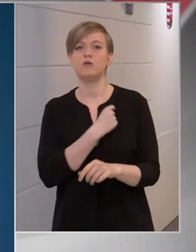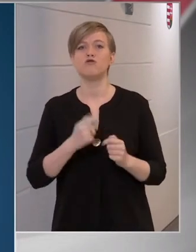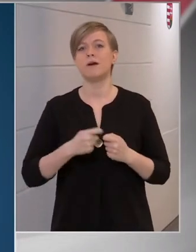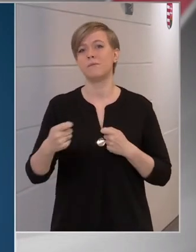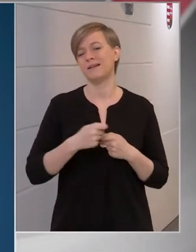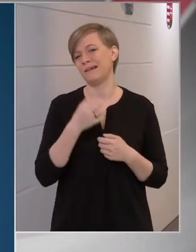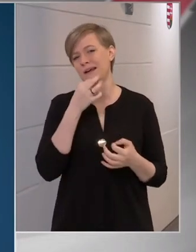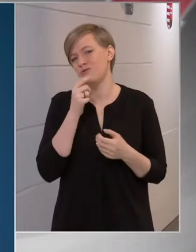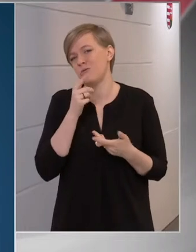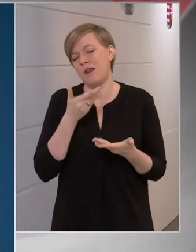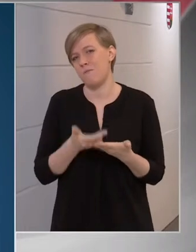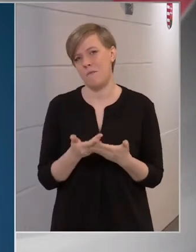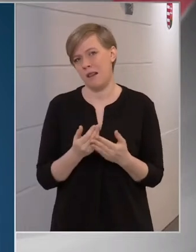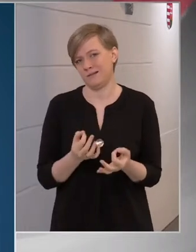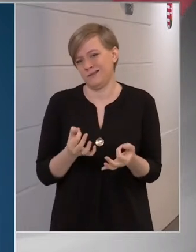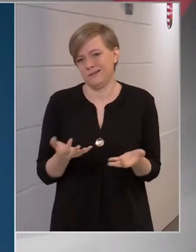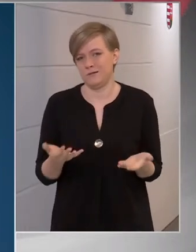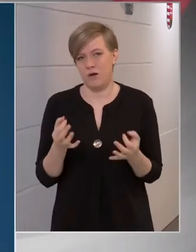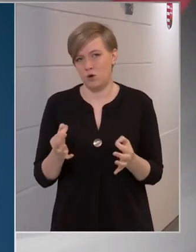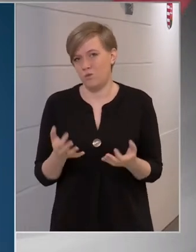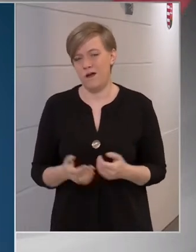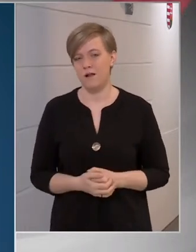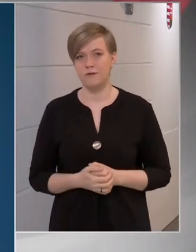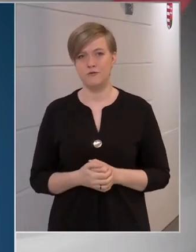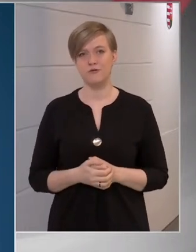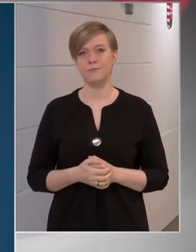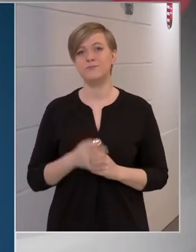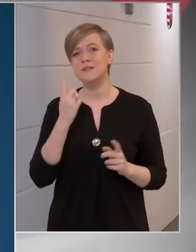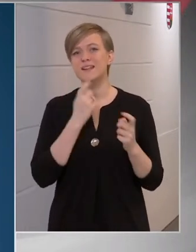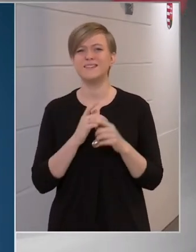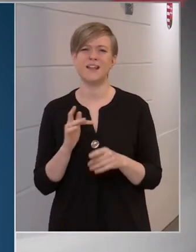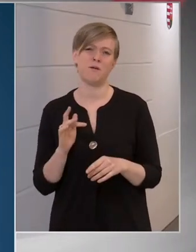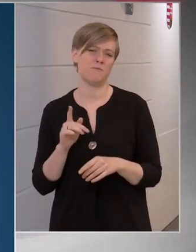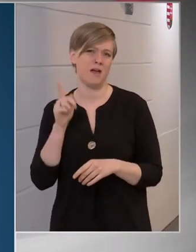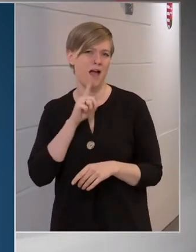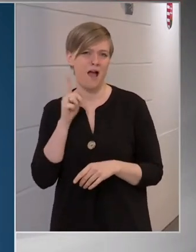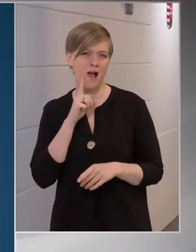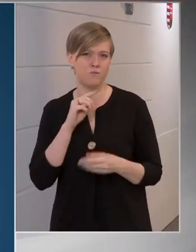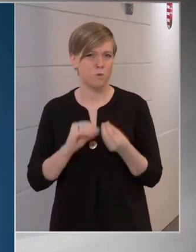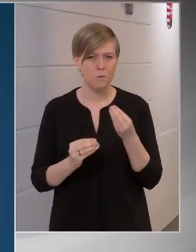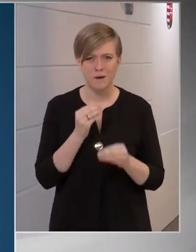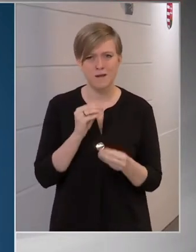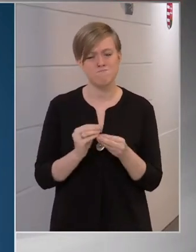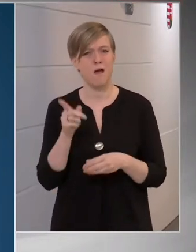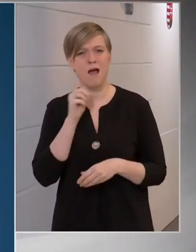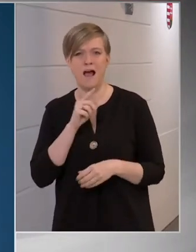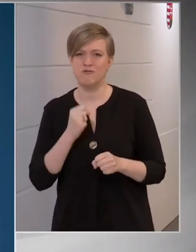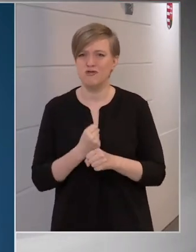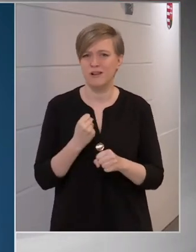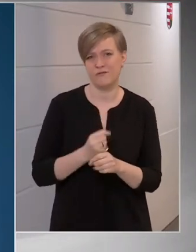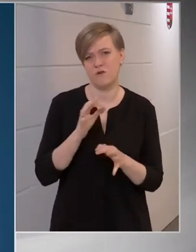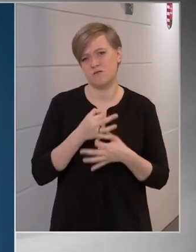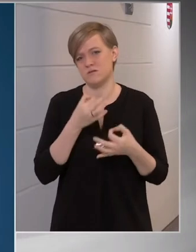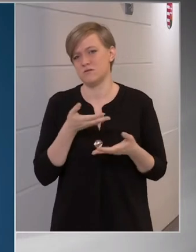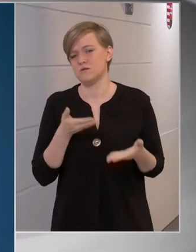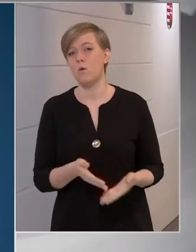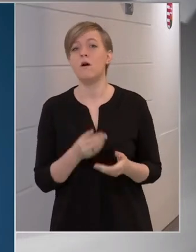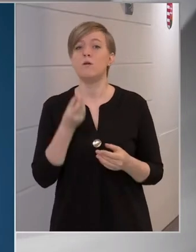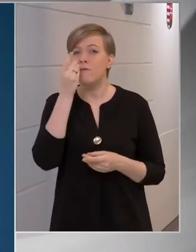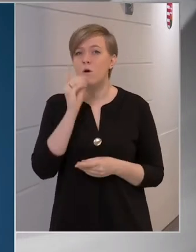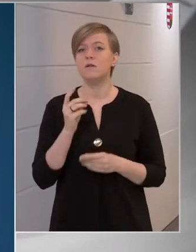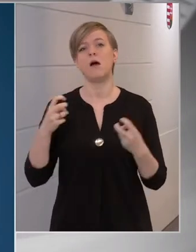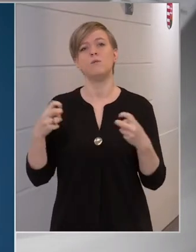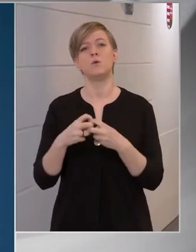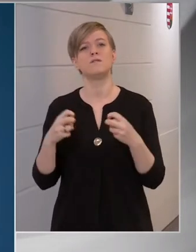a kérdés már nem lesz aktuális. Tehát szerintem egy áll problémával és egy áll cselekvéssel van dolgunk. Az enne a jó, hogyha Brüsszel